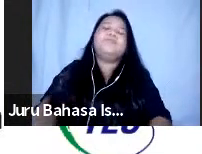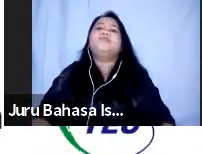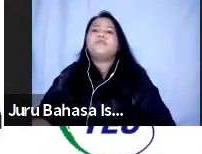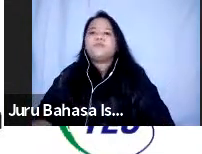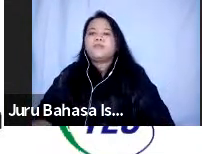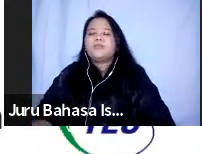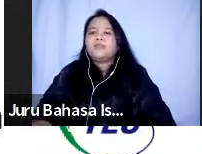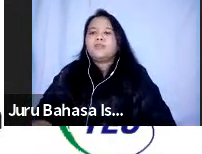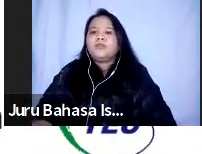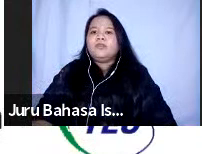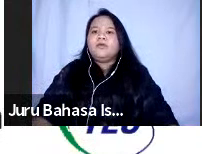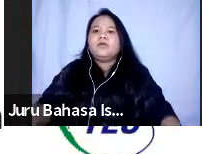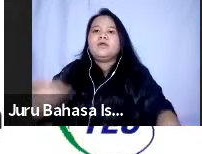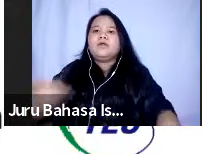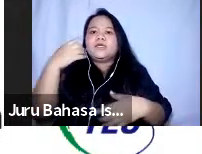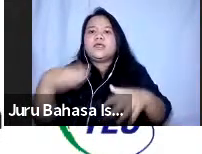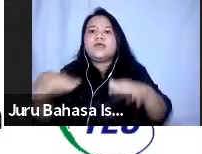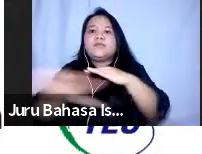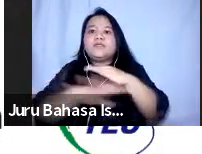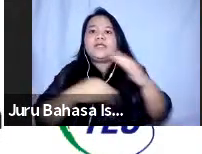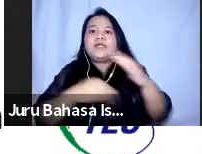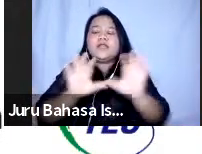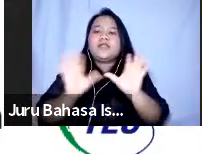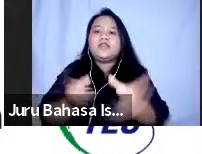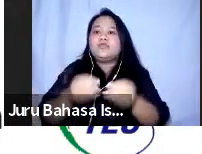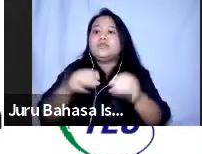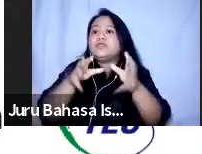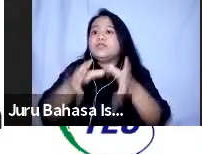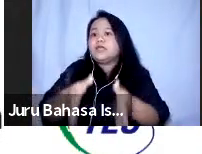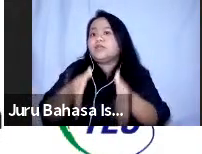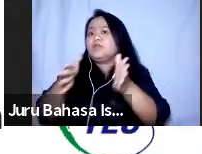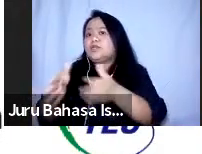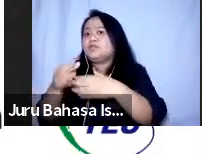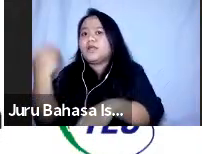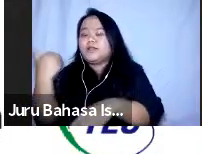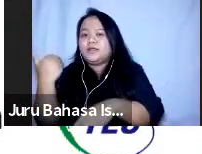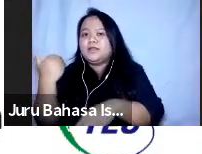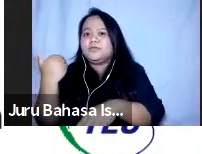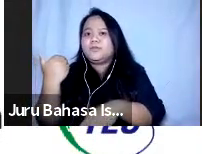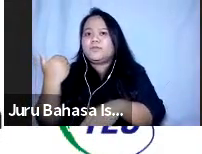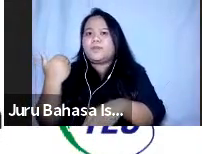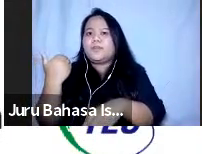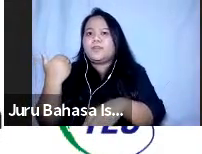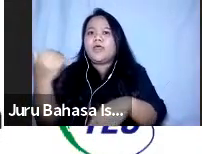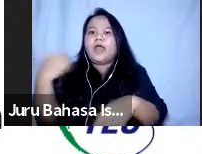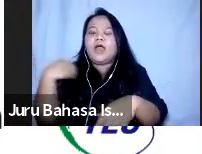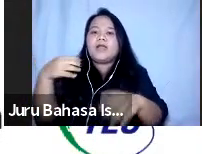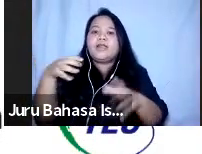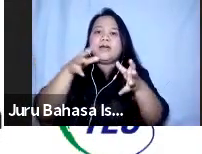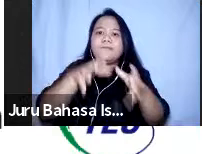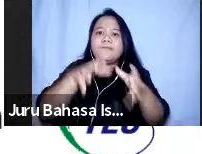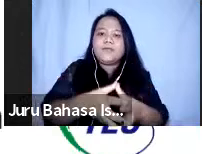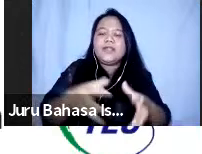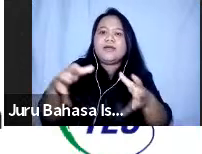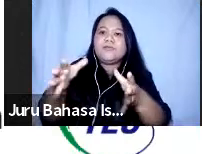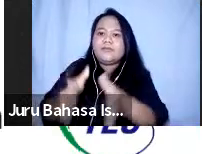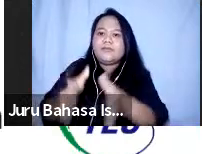di setiap standar inklusi sektor tadi ada tiga bidang utamanya yang